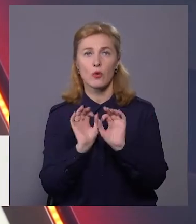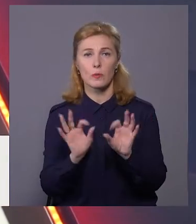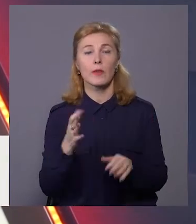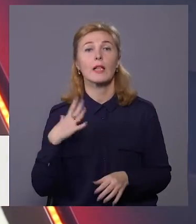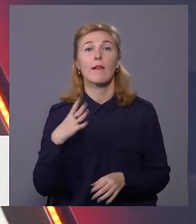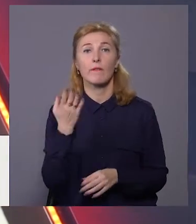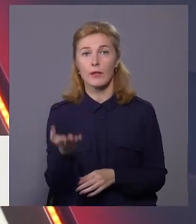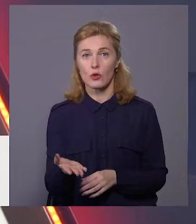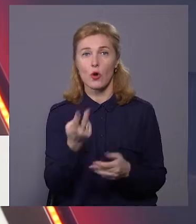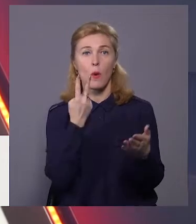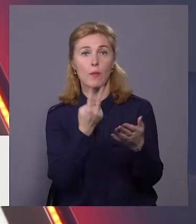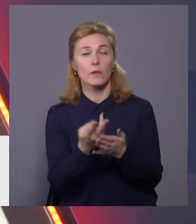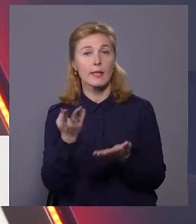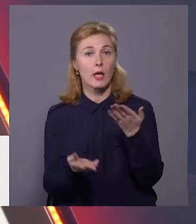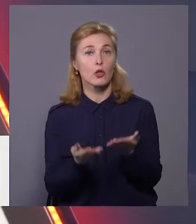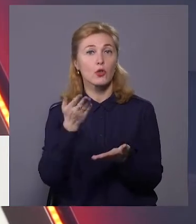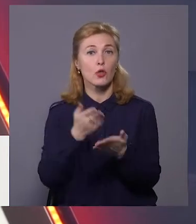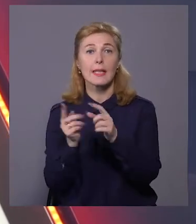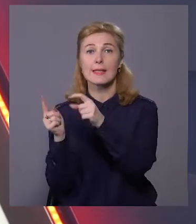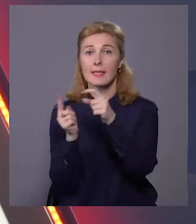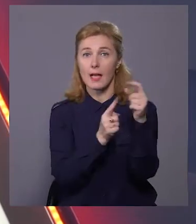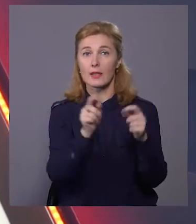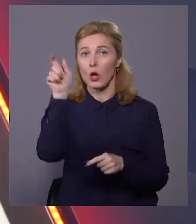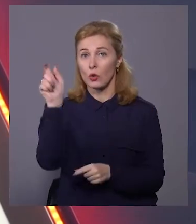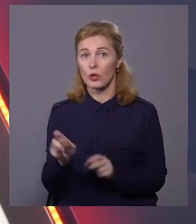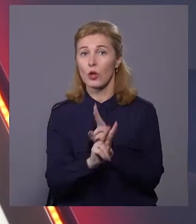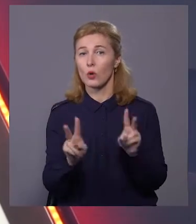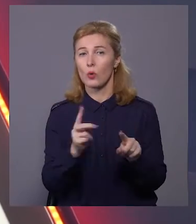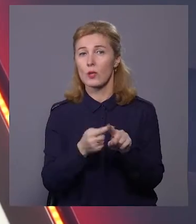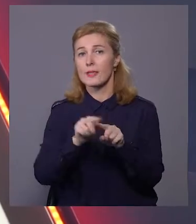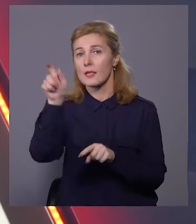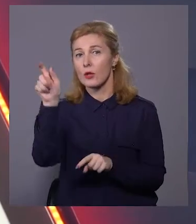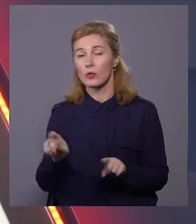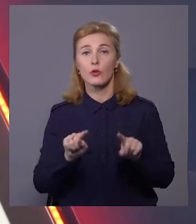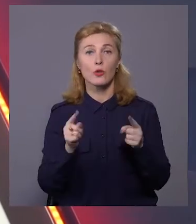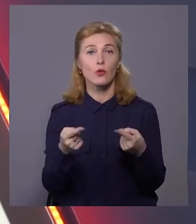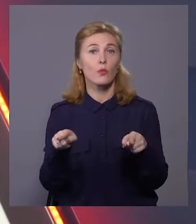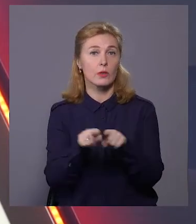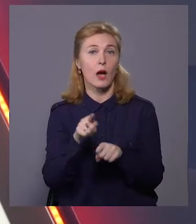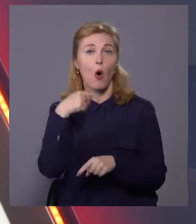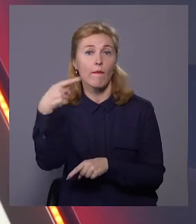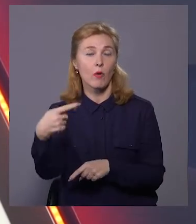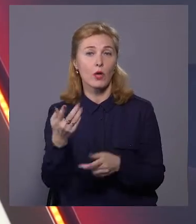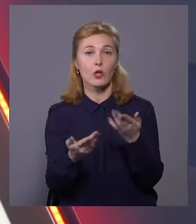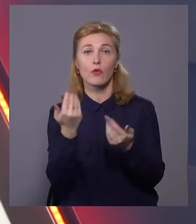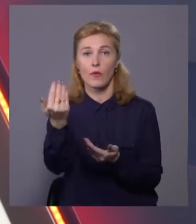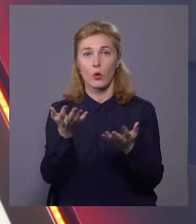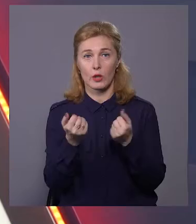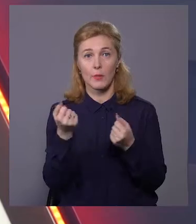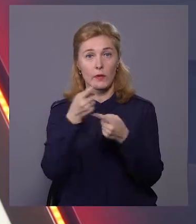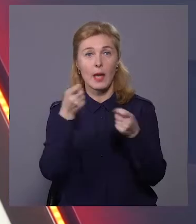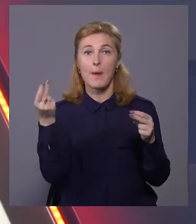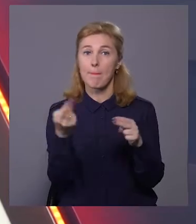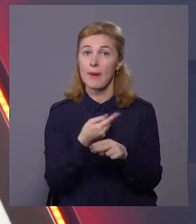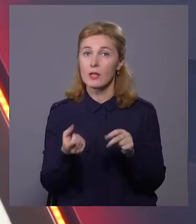навіщо. Подивитися, якщо там є цитати якоїсь людини, хто це за людина, чому вона каже. Якщо ви отримали інформацію без